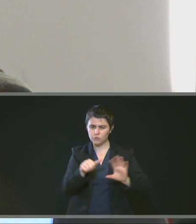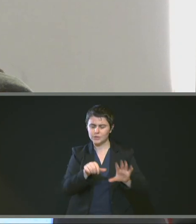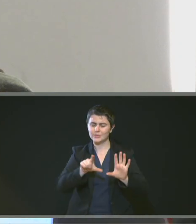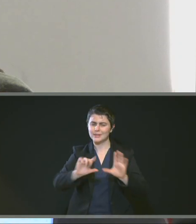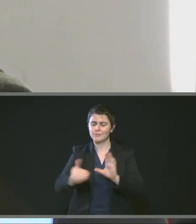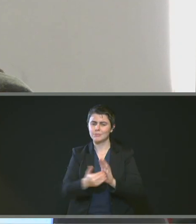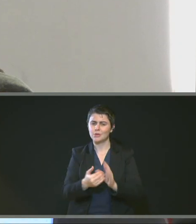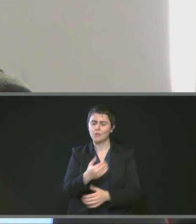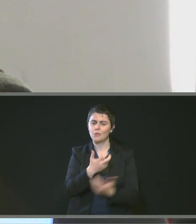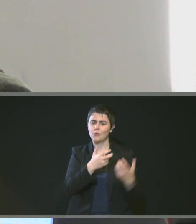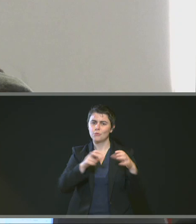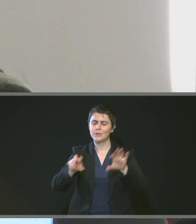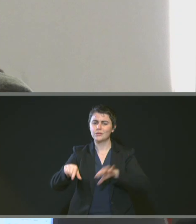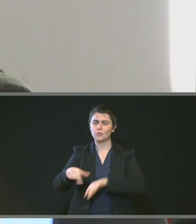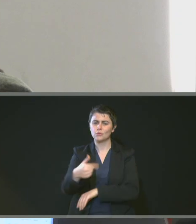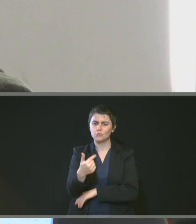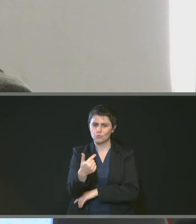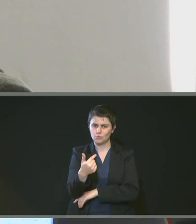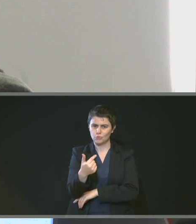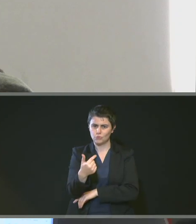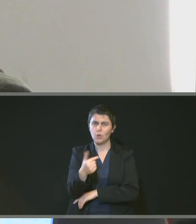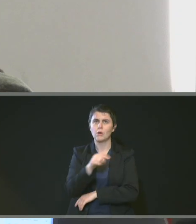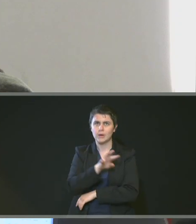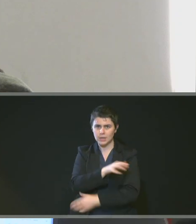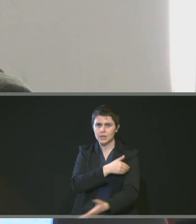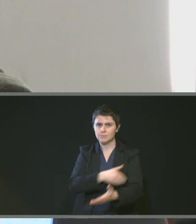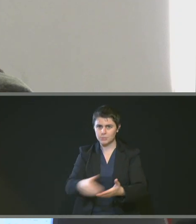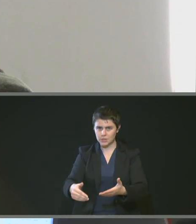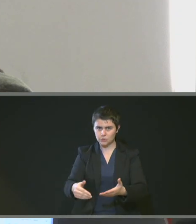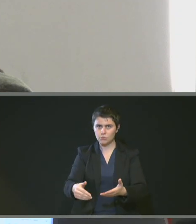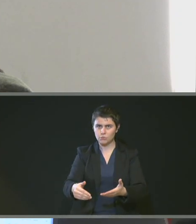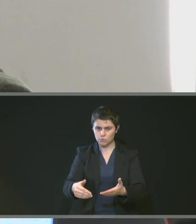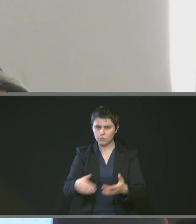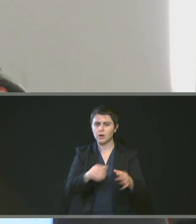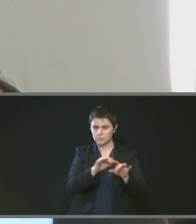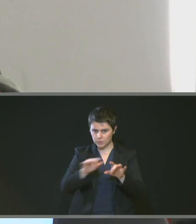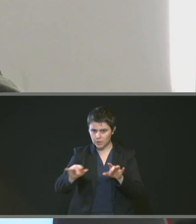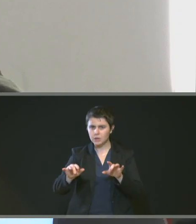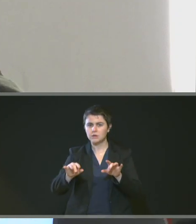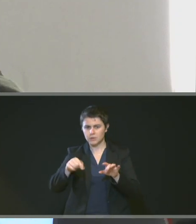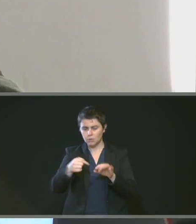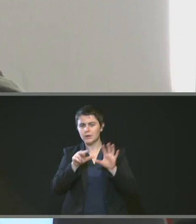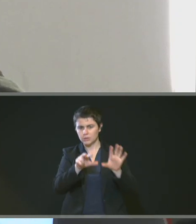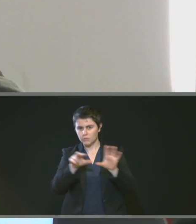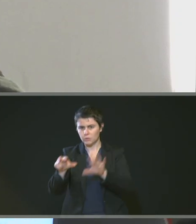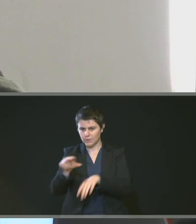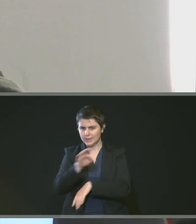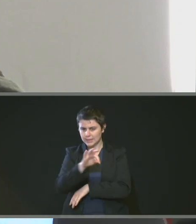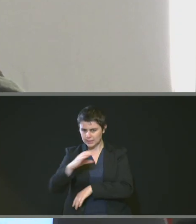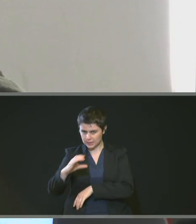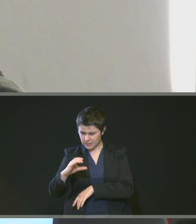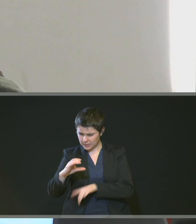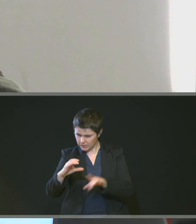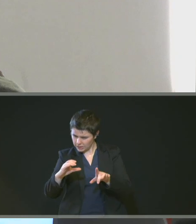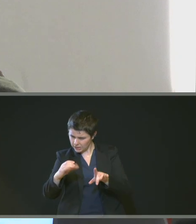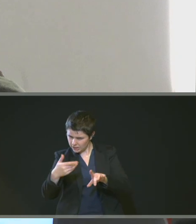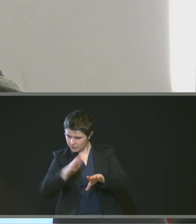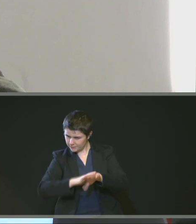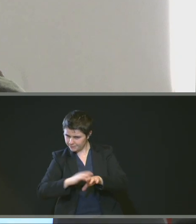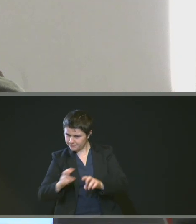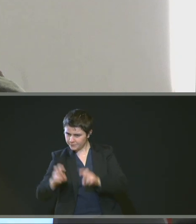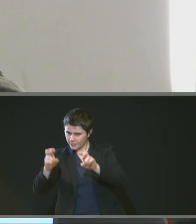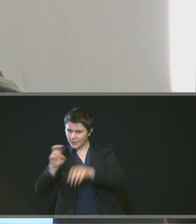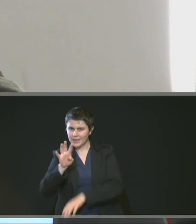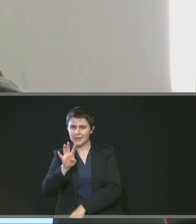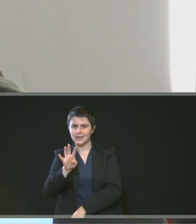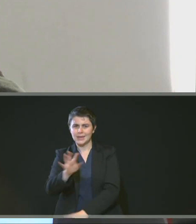,88 euros TTC et qui passe à 4